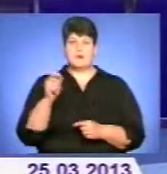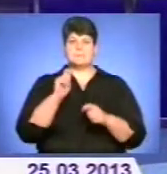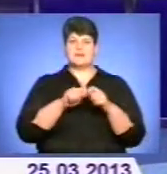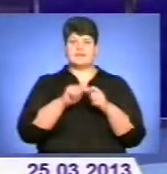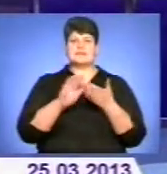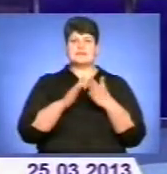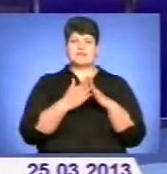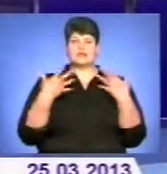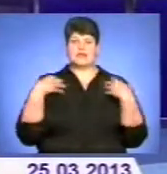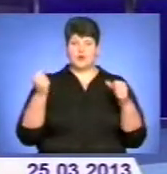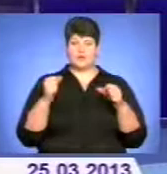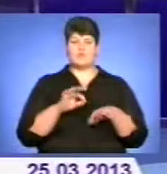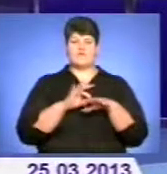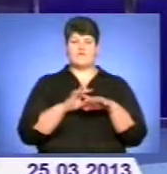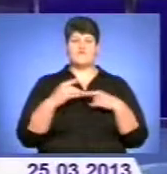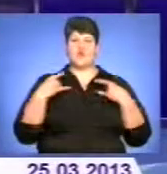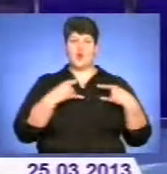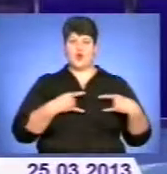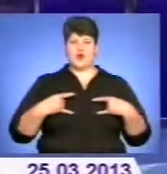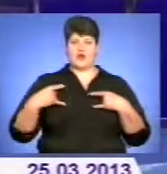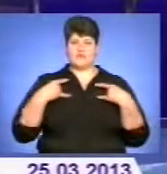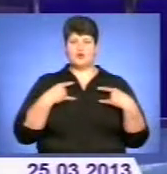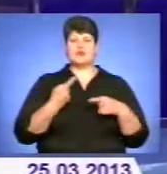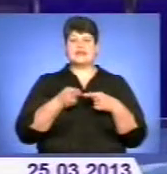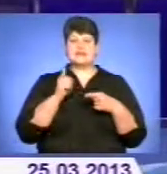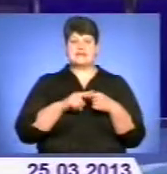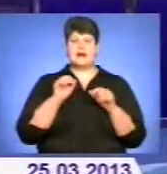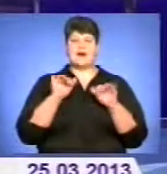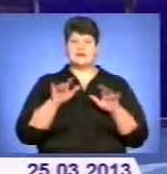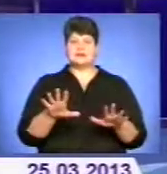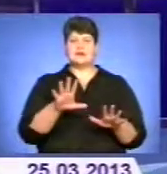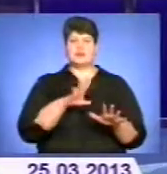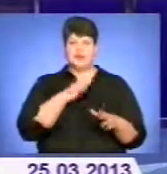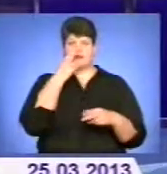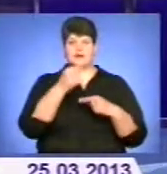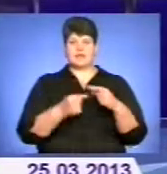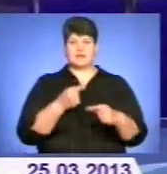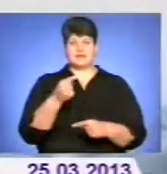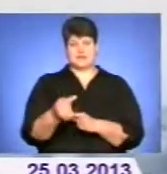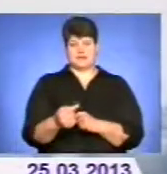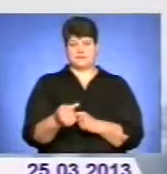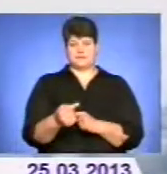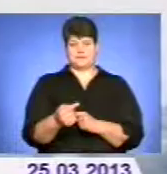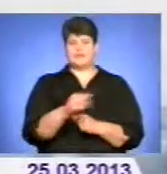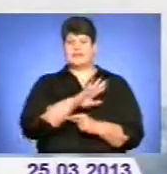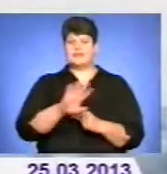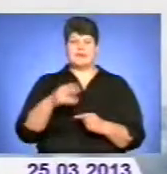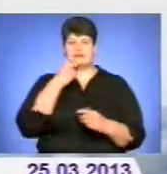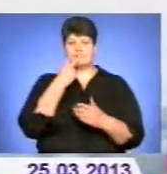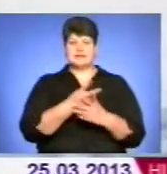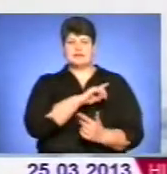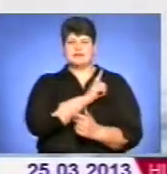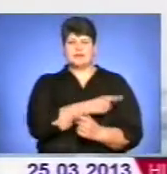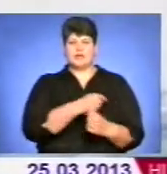здоров'я, проходили флюорографію. Така акція у місті стала вже традиційною. Незважаючи на міцний